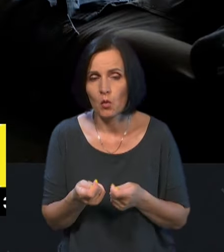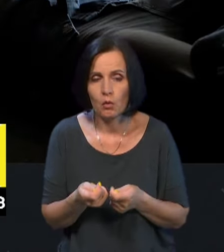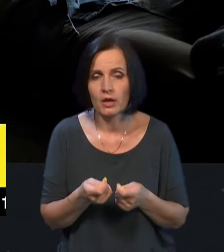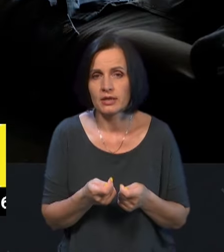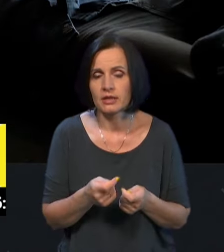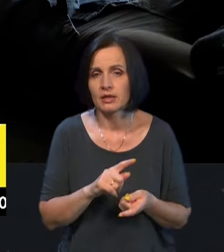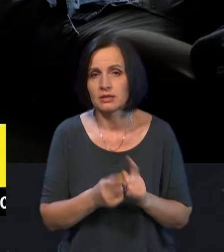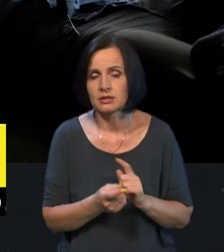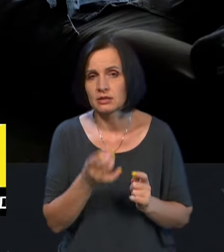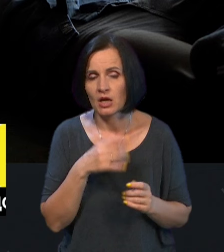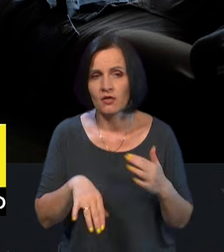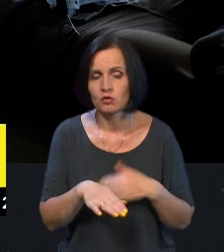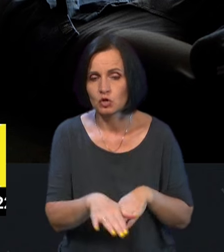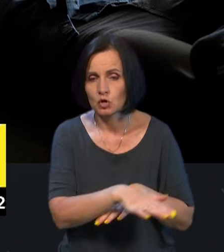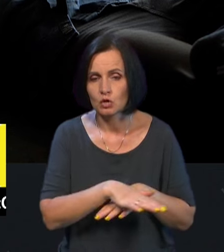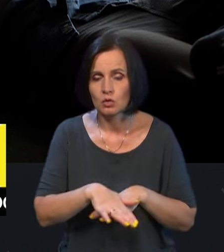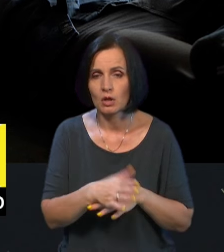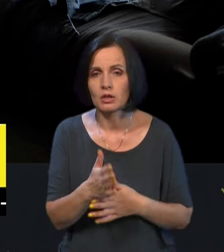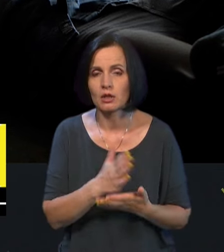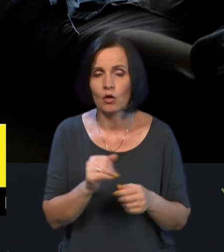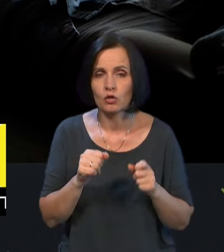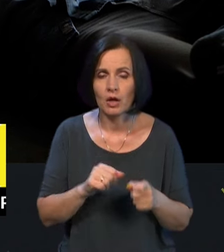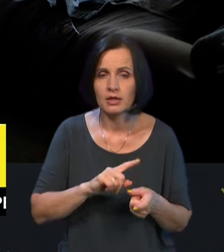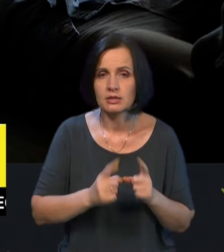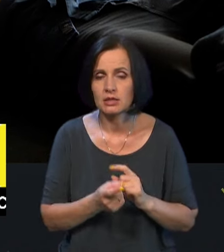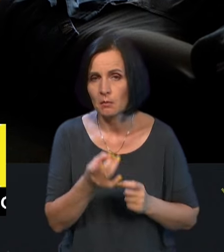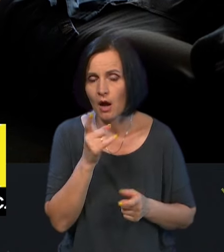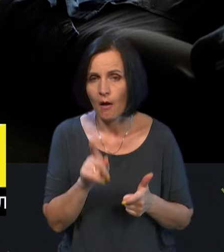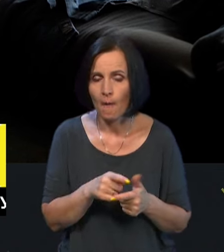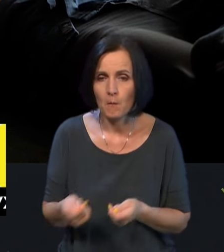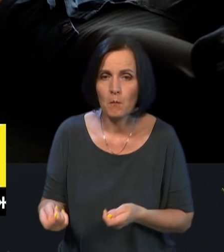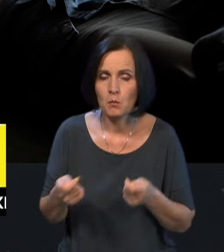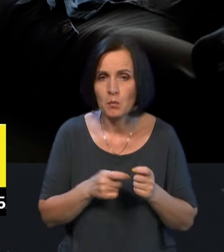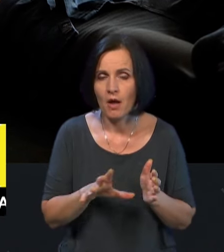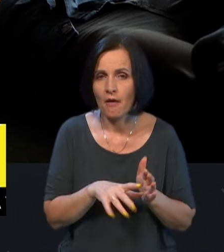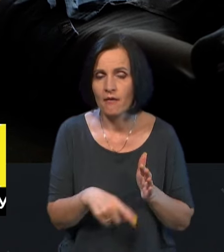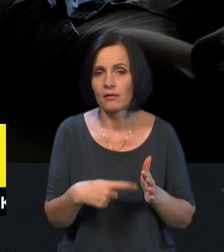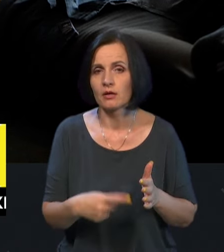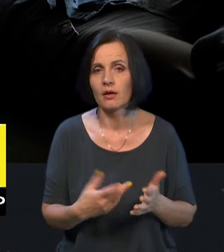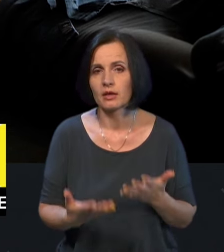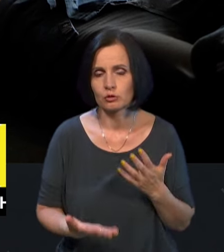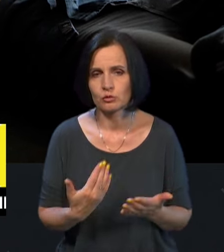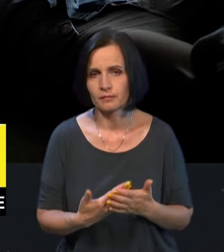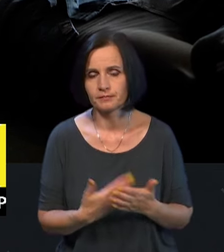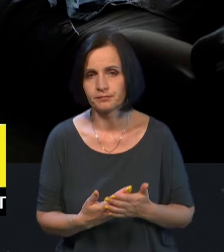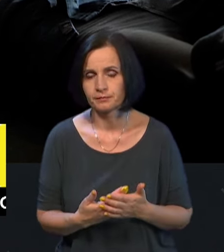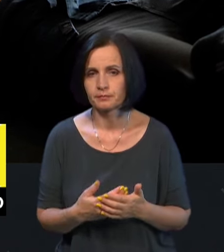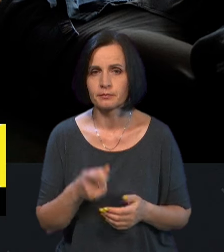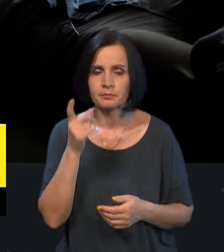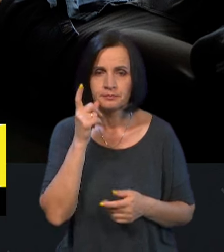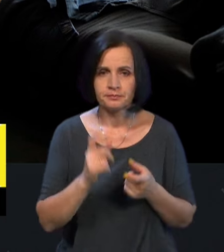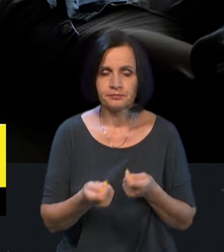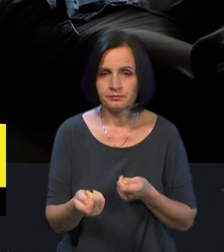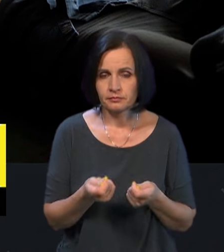площадках, де є можливість, або замінюють акумулятори, або підвозять генератори. Але якщо ми беремо мобільних операторів,